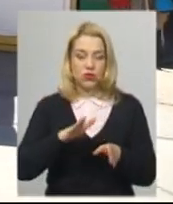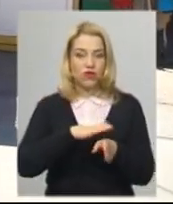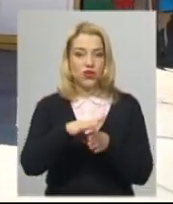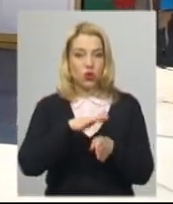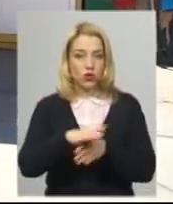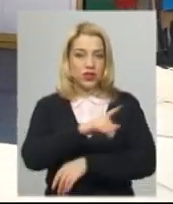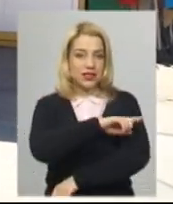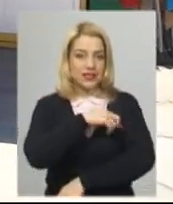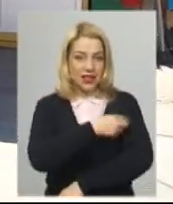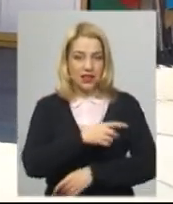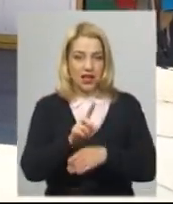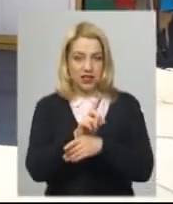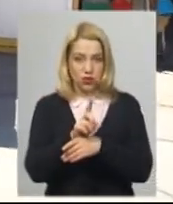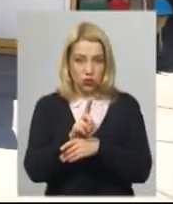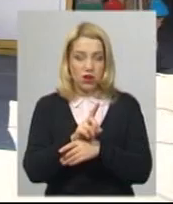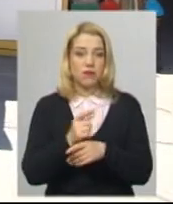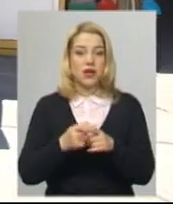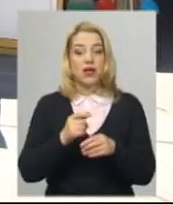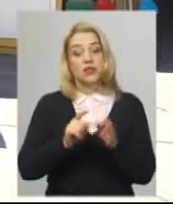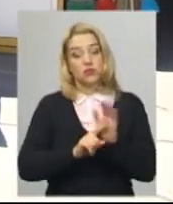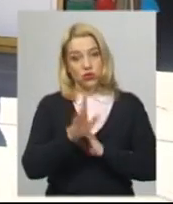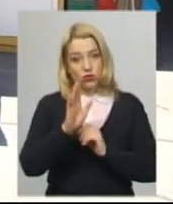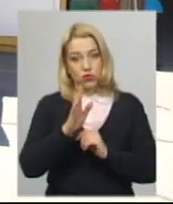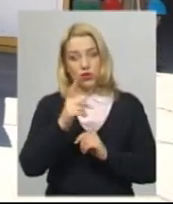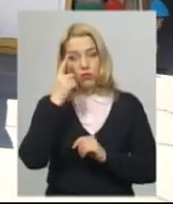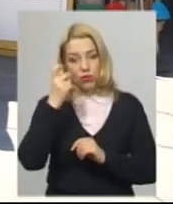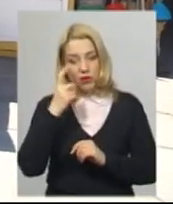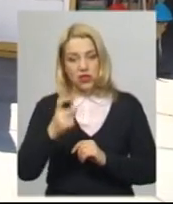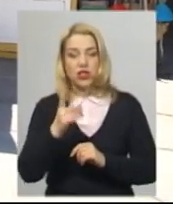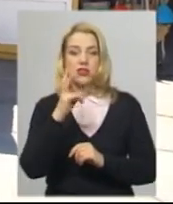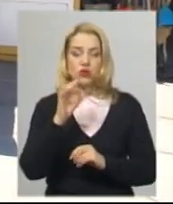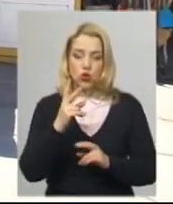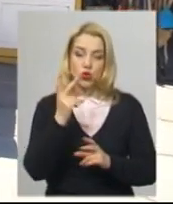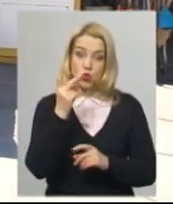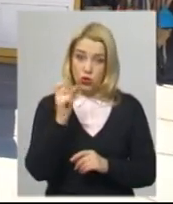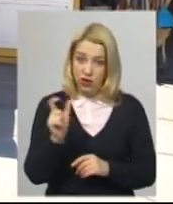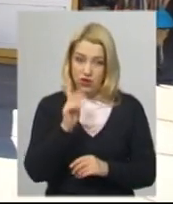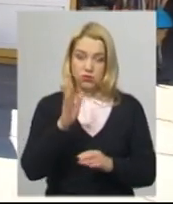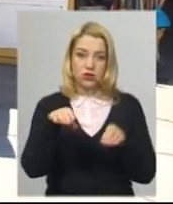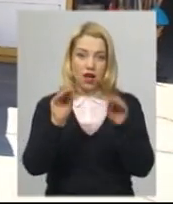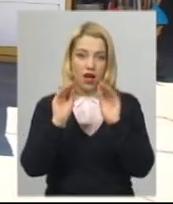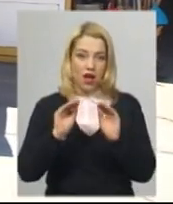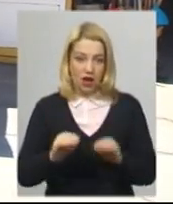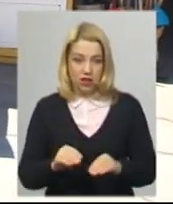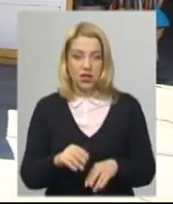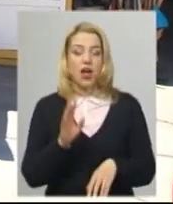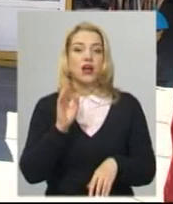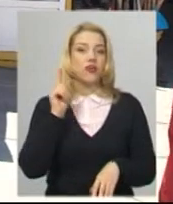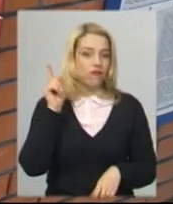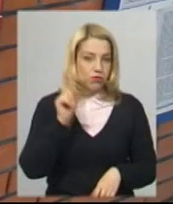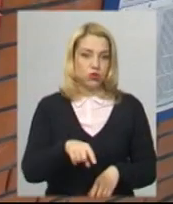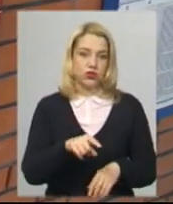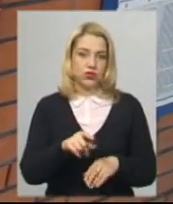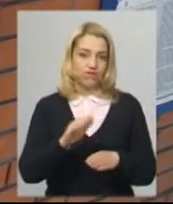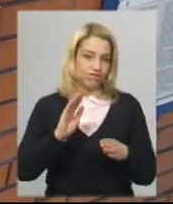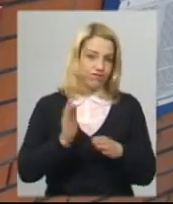спочатку ласково попереджаємо, потім другий раз ми составляємо акт і вплоть до позбавлення торгового